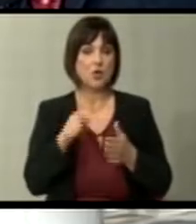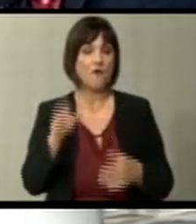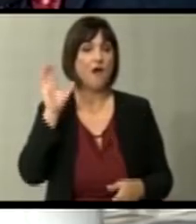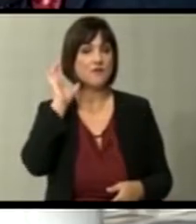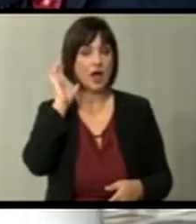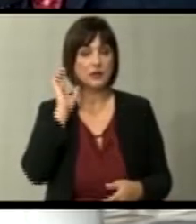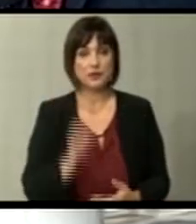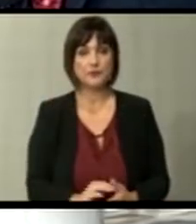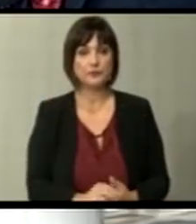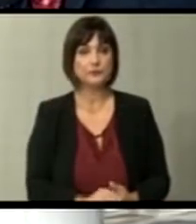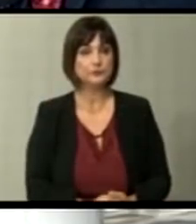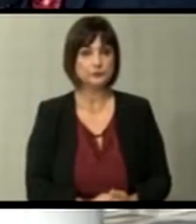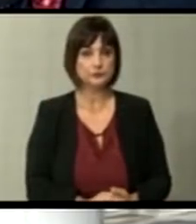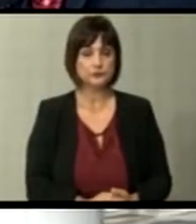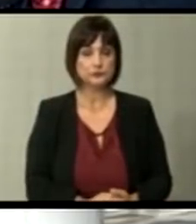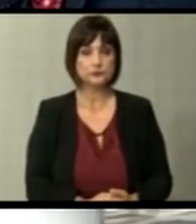влада